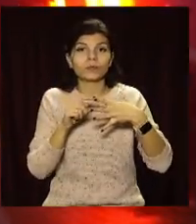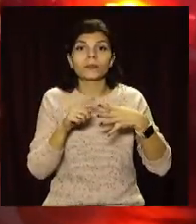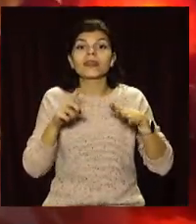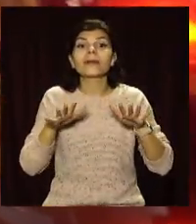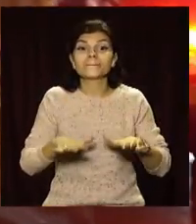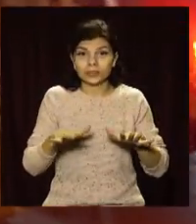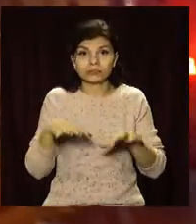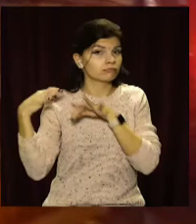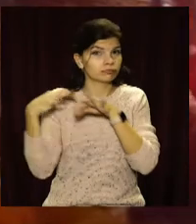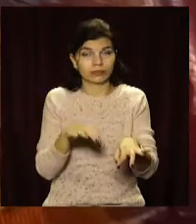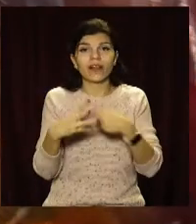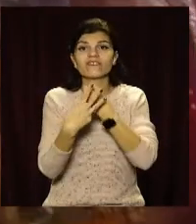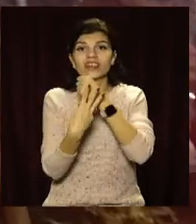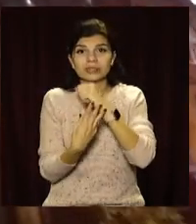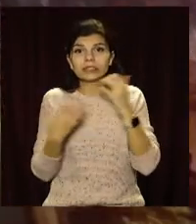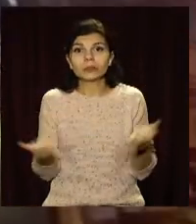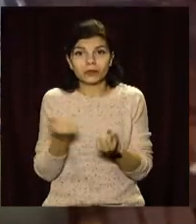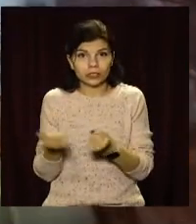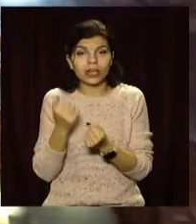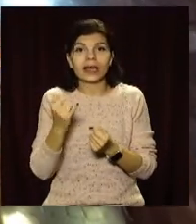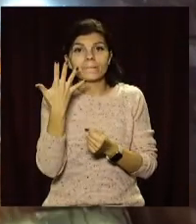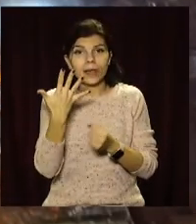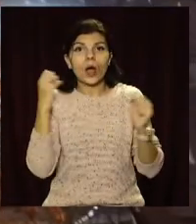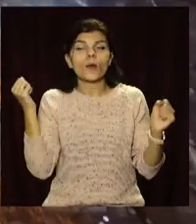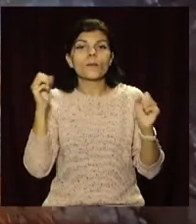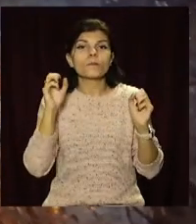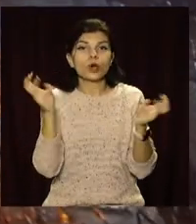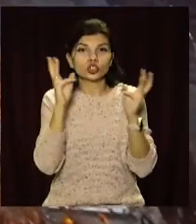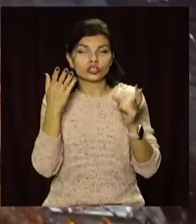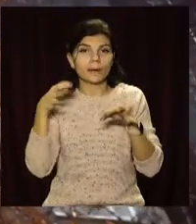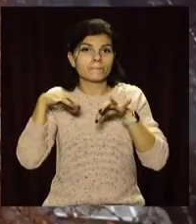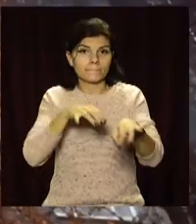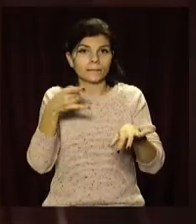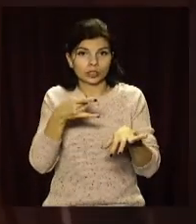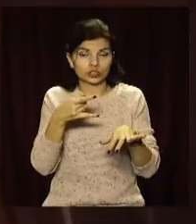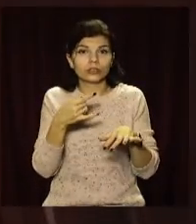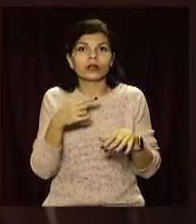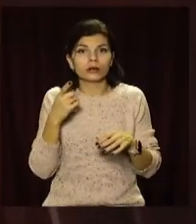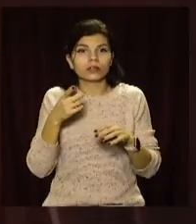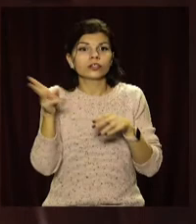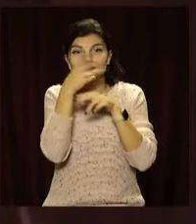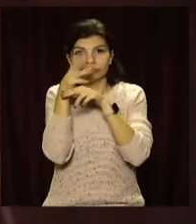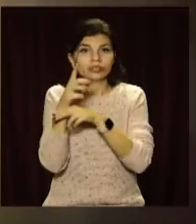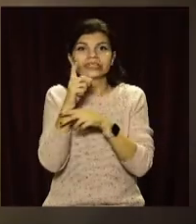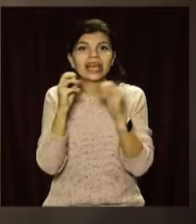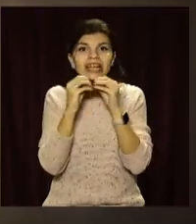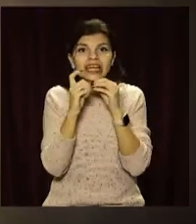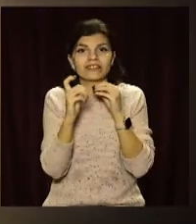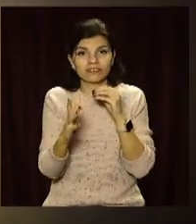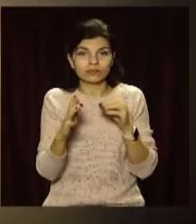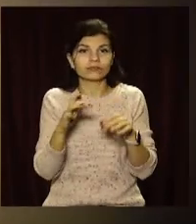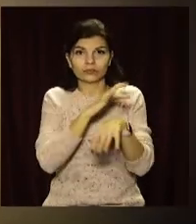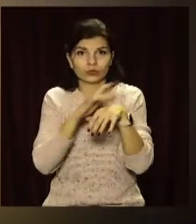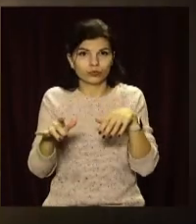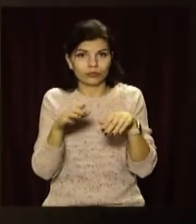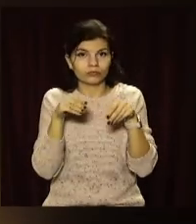місце пробули 18 рятувальників та 5 пожежних автівок, де СНСники ліквідували займання за 10 хвилин. Від